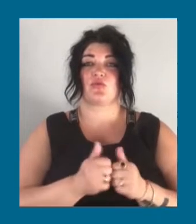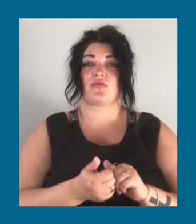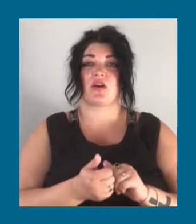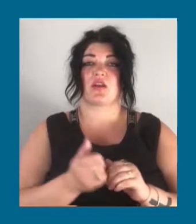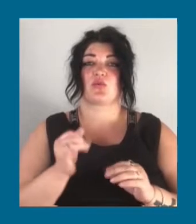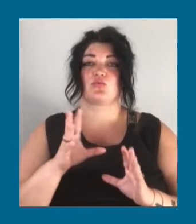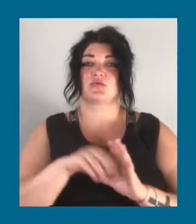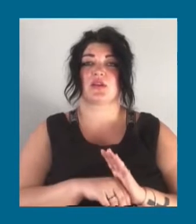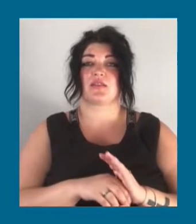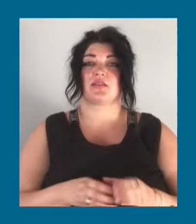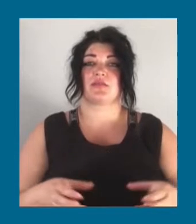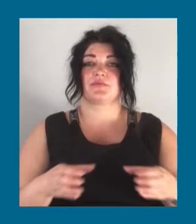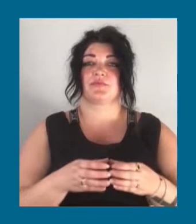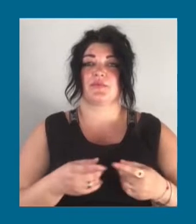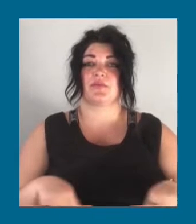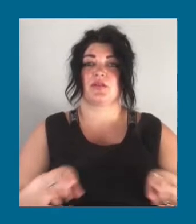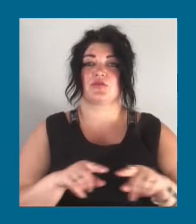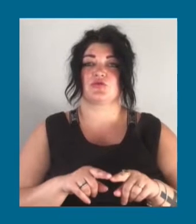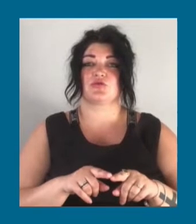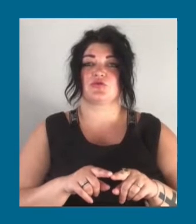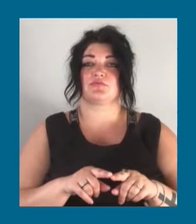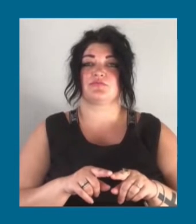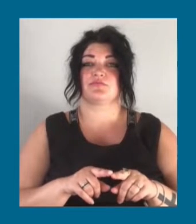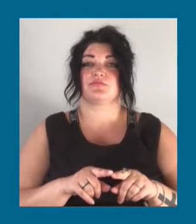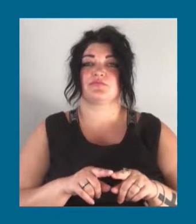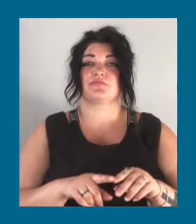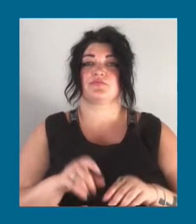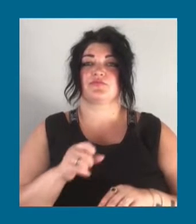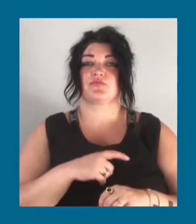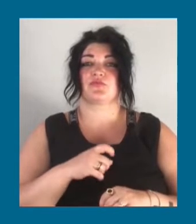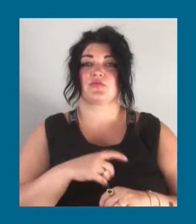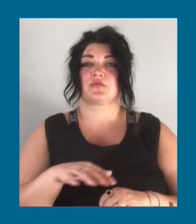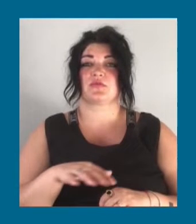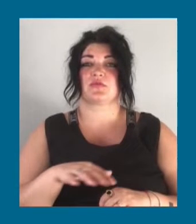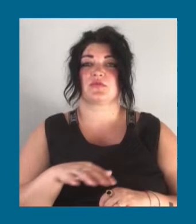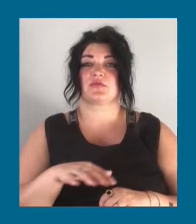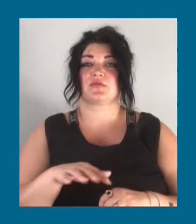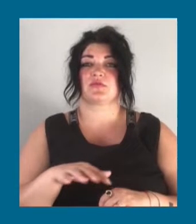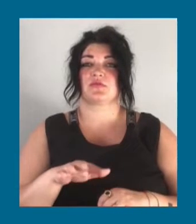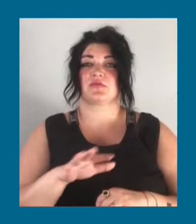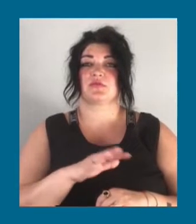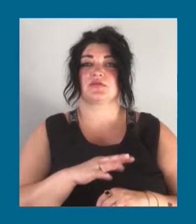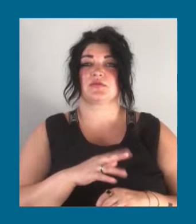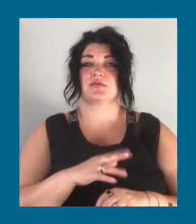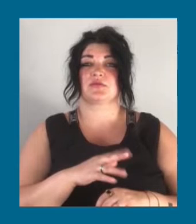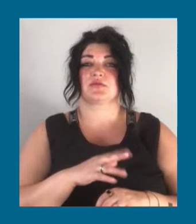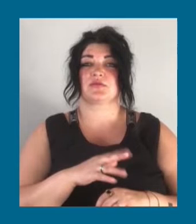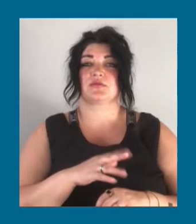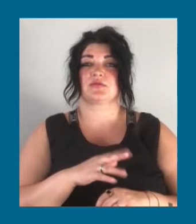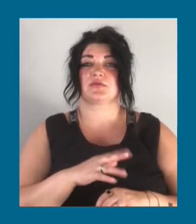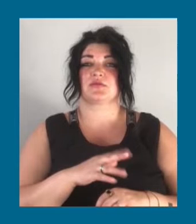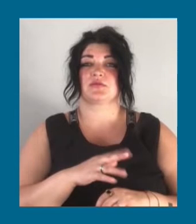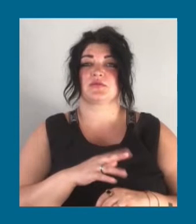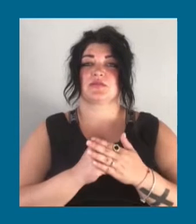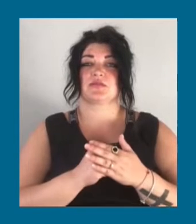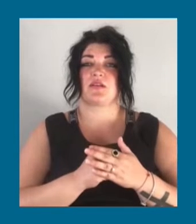та у дворі будинку в центрі Одеси безправно застосовували до 26-річного